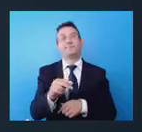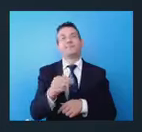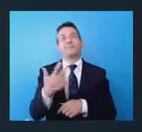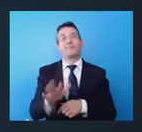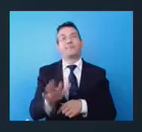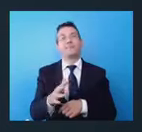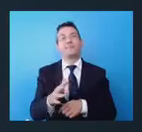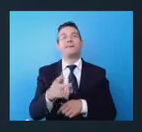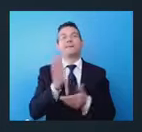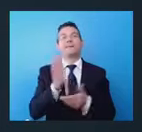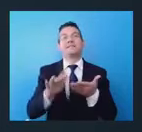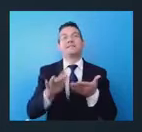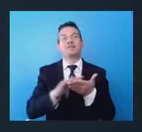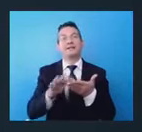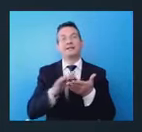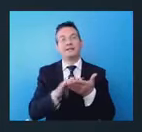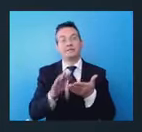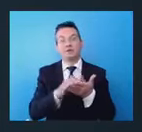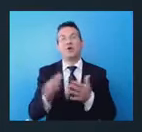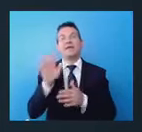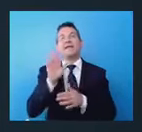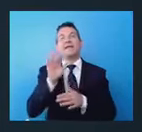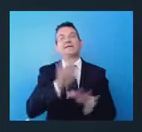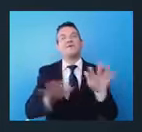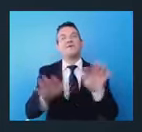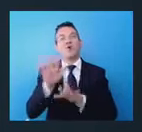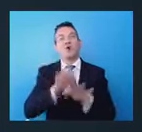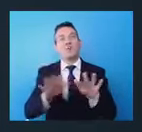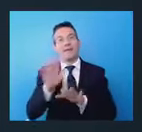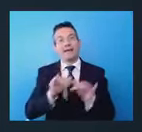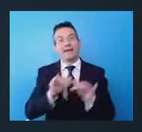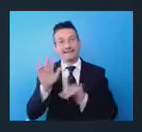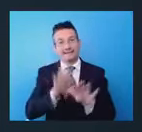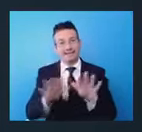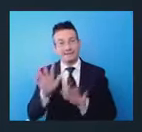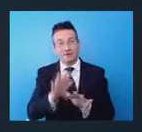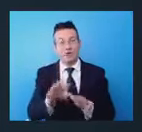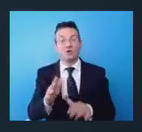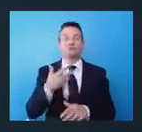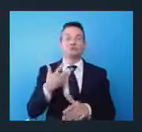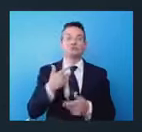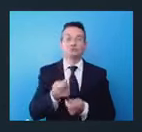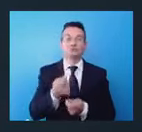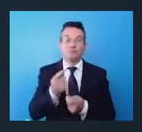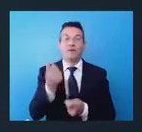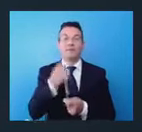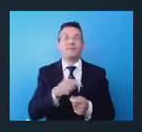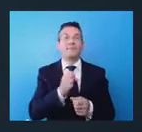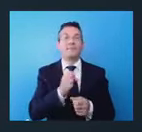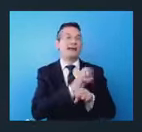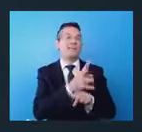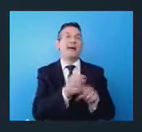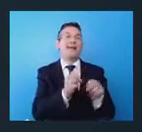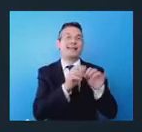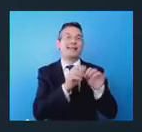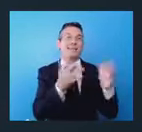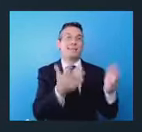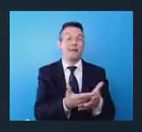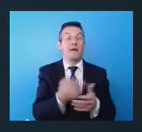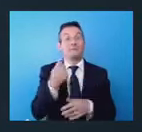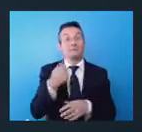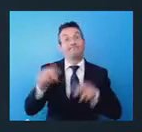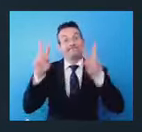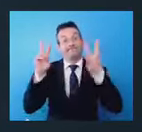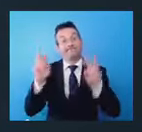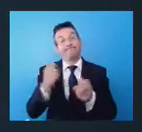della digitalizzazione e dell'informatizzazione sicuramente incentivata anche a seguito dell'esperienza pandemica. Questo tema assume notevole